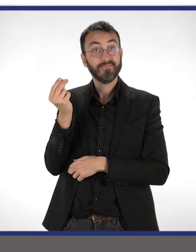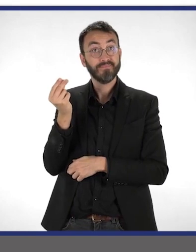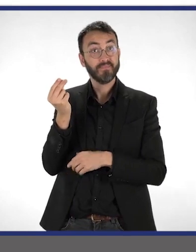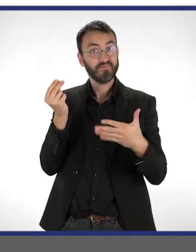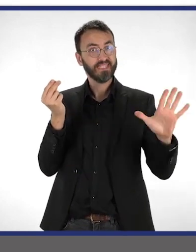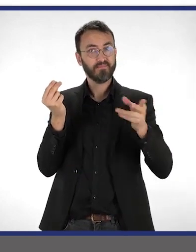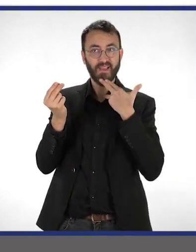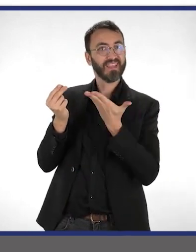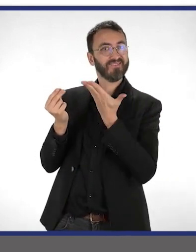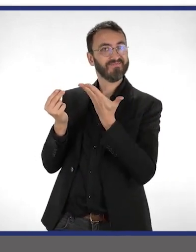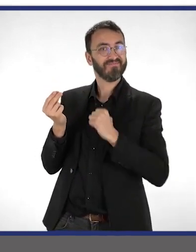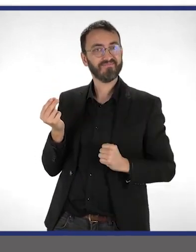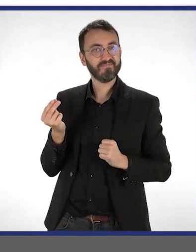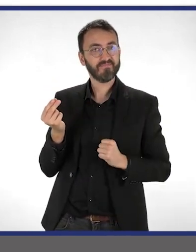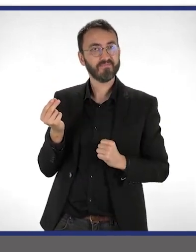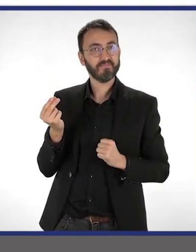C'est parfait.